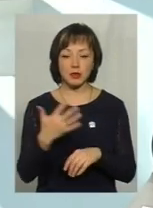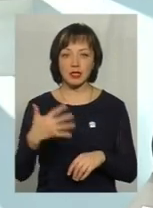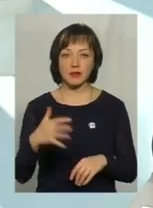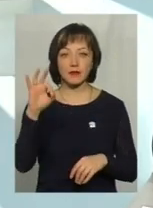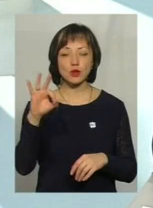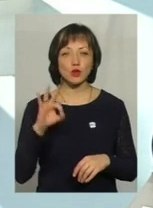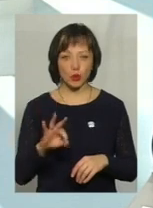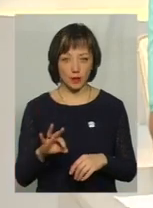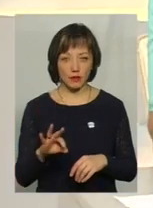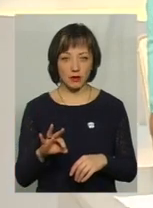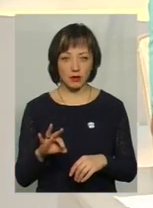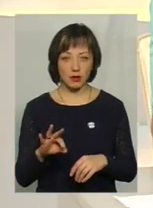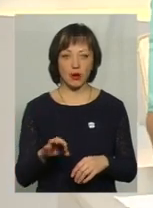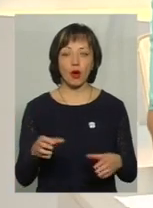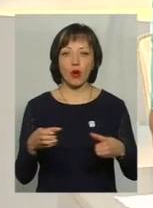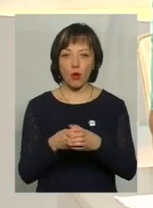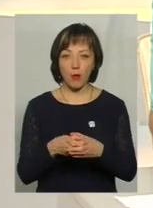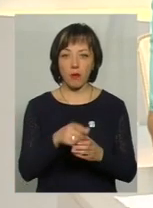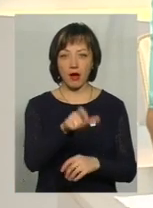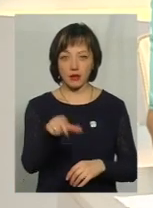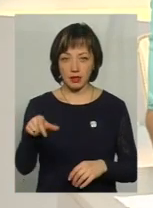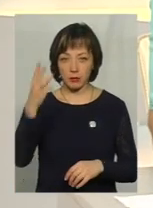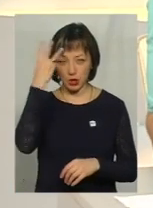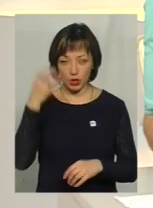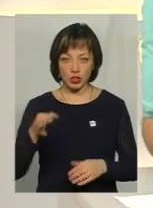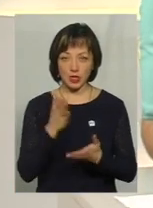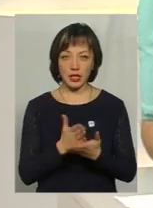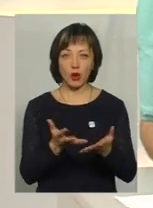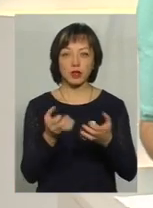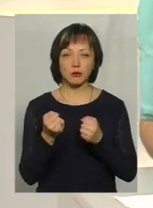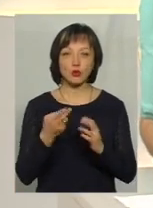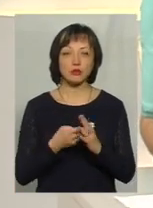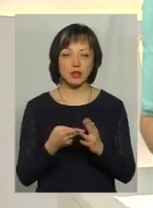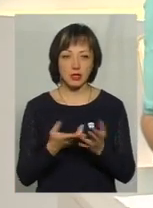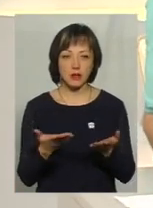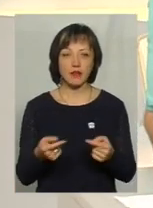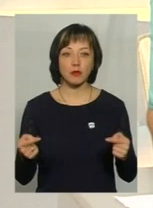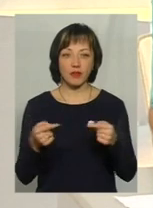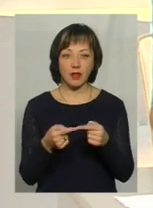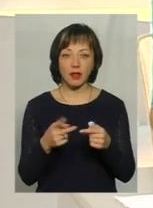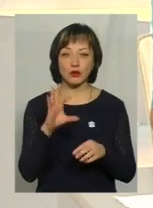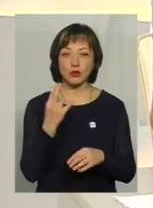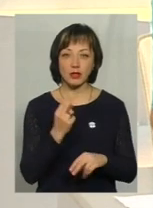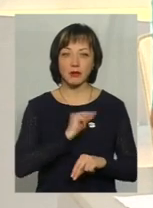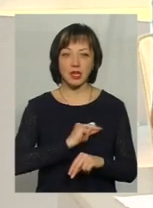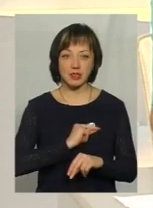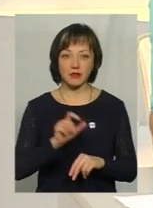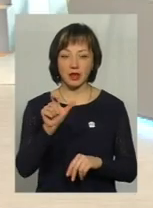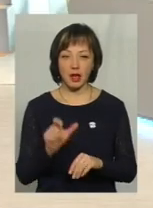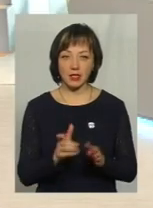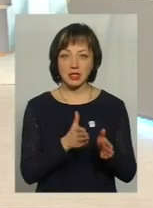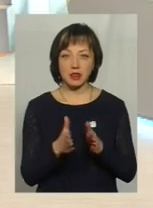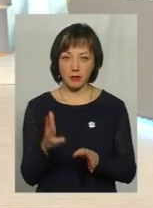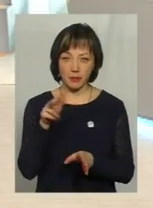% громади Хмельниччини є отримувачами субсидій. Відповідно, на соцпрацівника і на